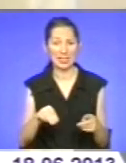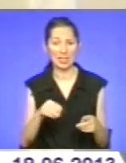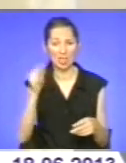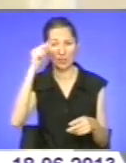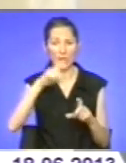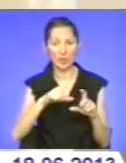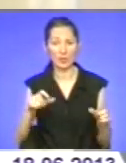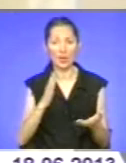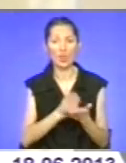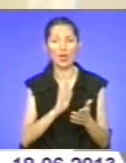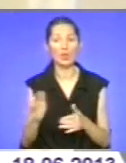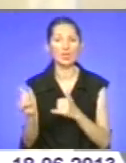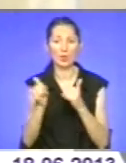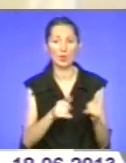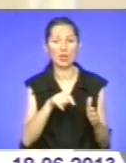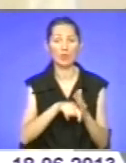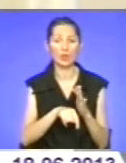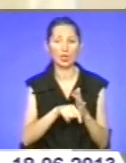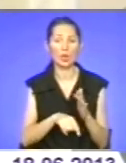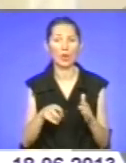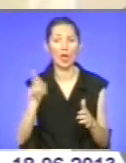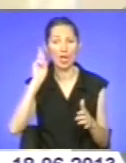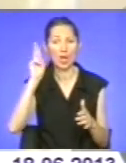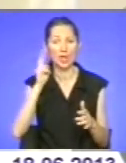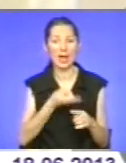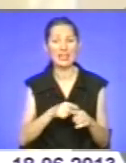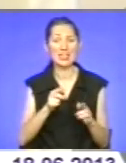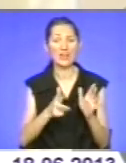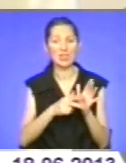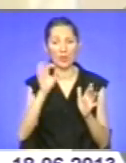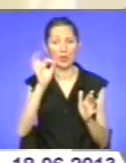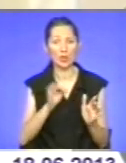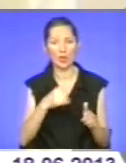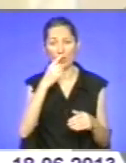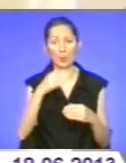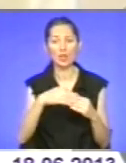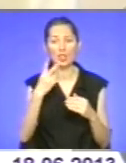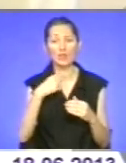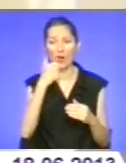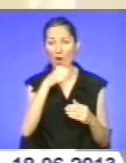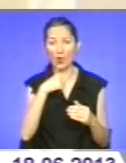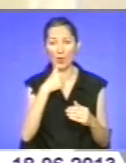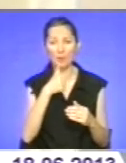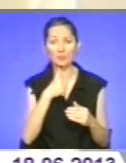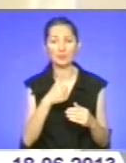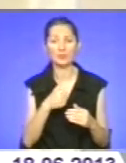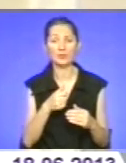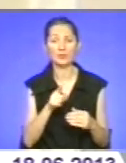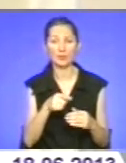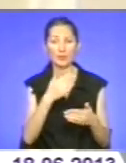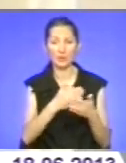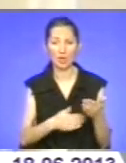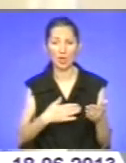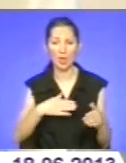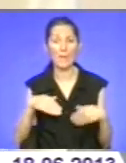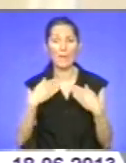внутрішніми санузлами, а це ще 8 відсотків. У найближчі два роки, за тими графіками,